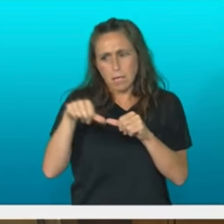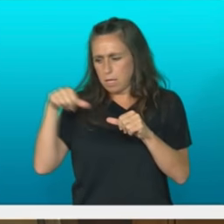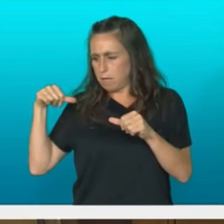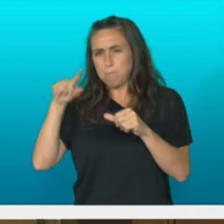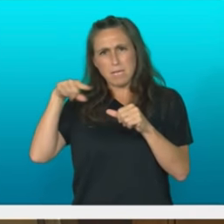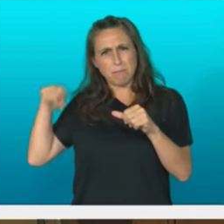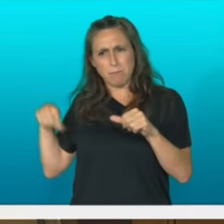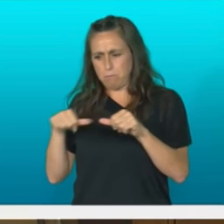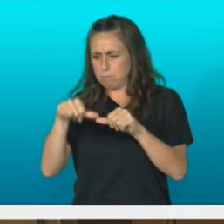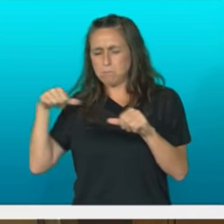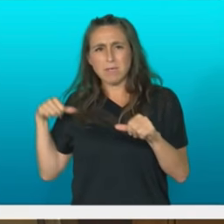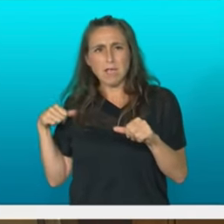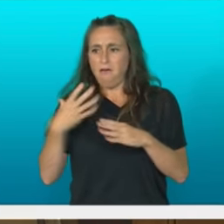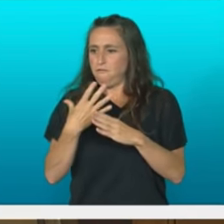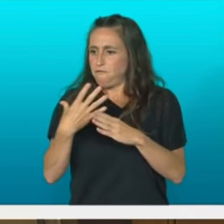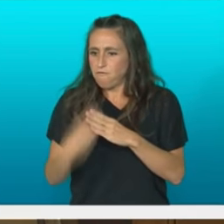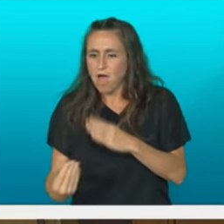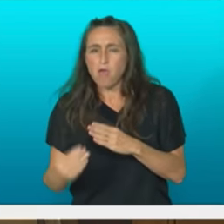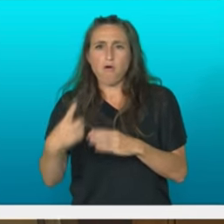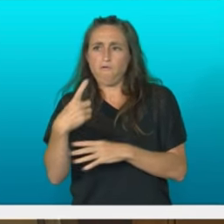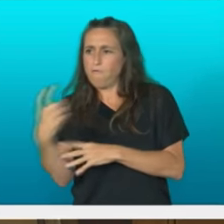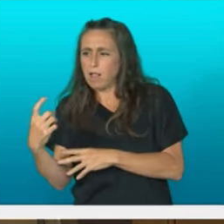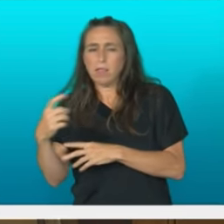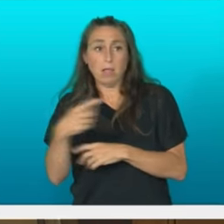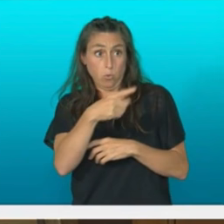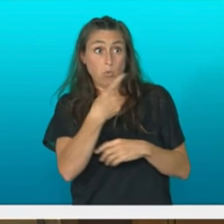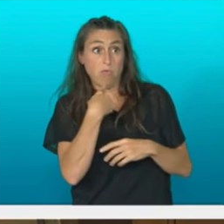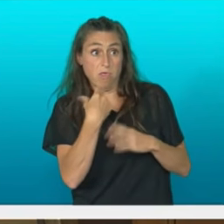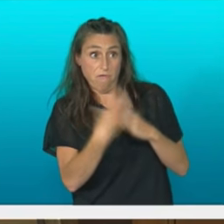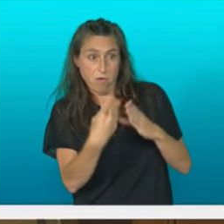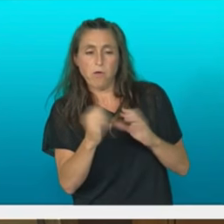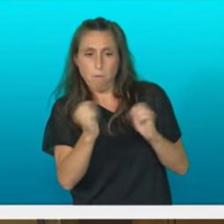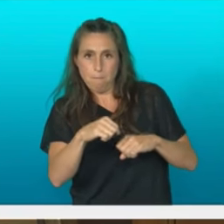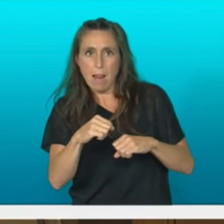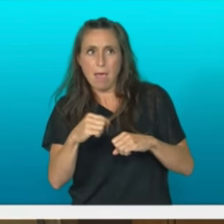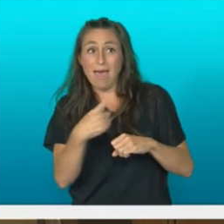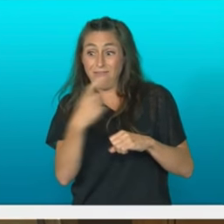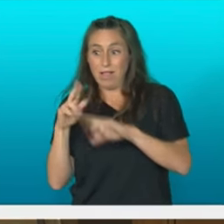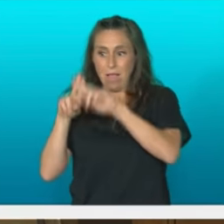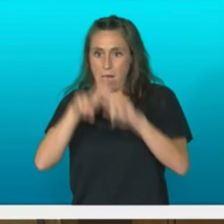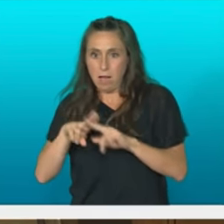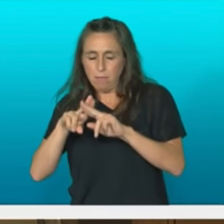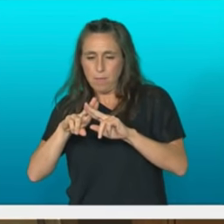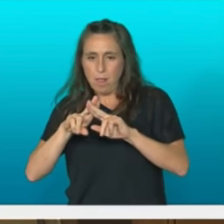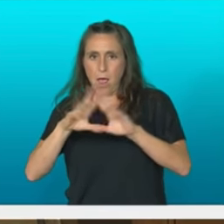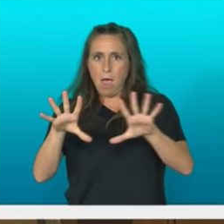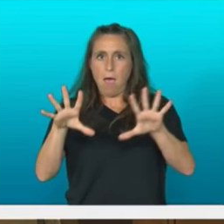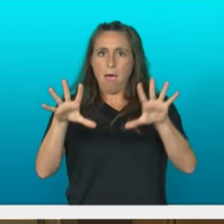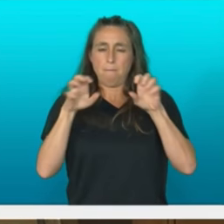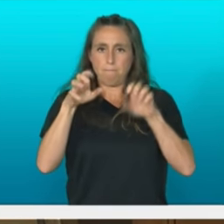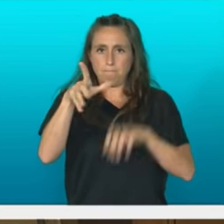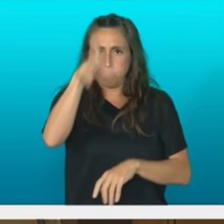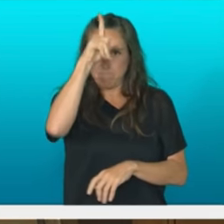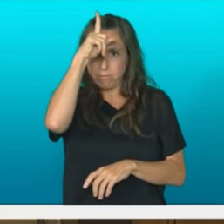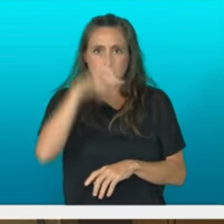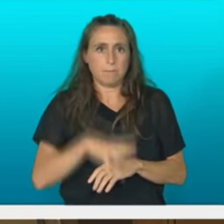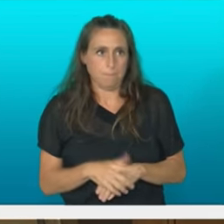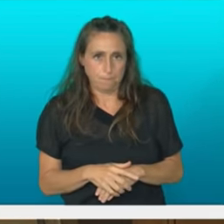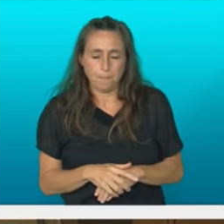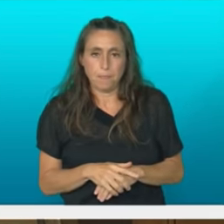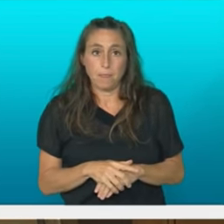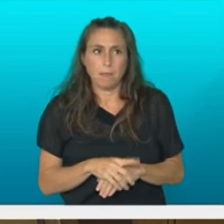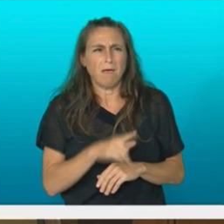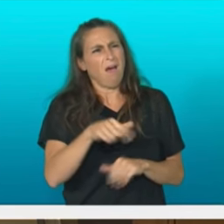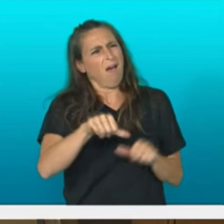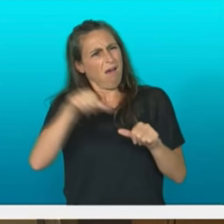egondiren gabeziak edo zuk esan dituzun. Akasak, irakaspenak ateratzeko. Irakaspenak ateratzeko. Hau orain baino lehen ere esan